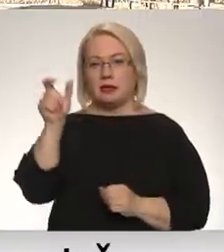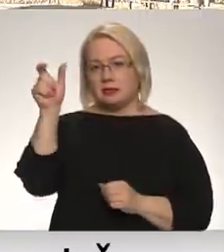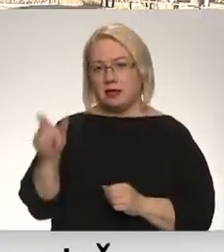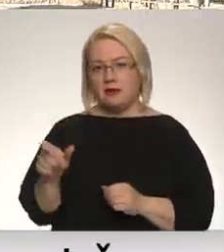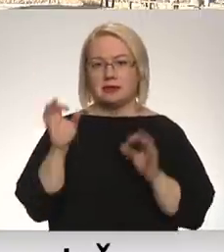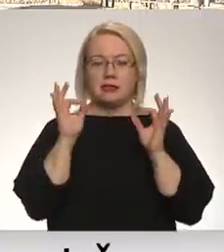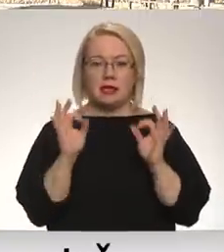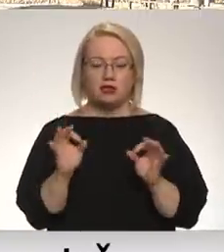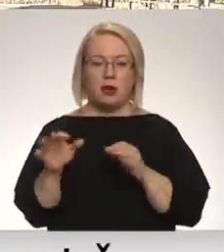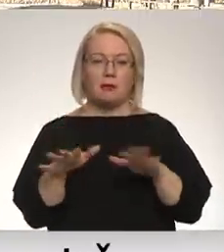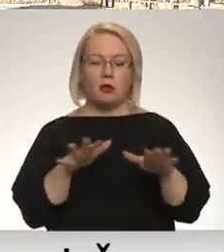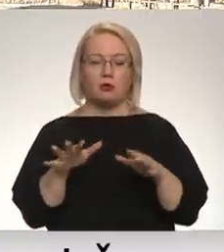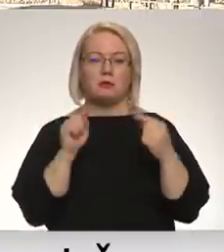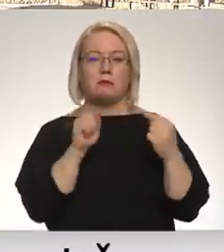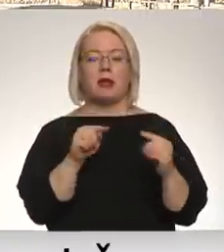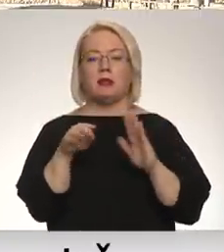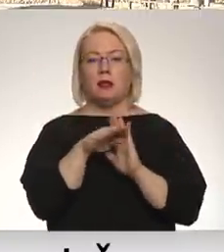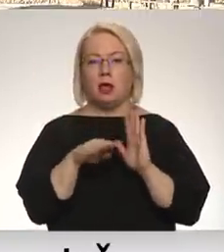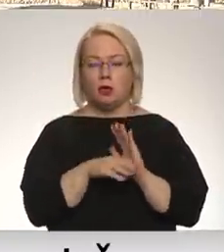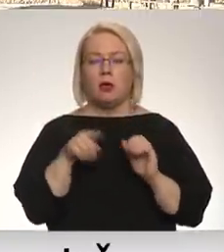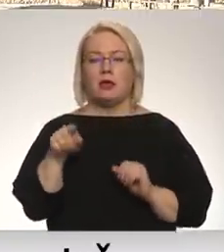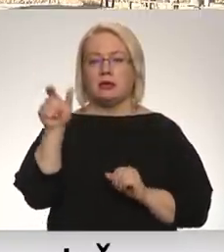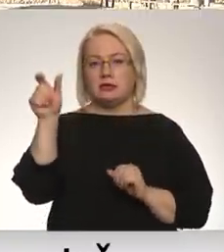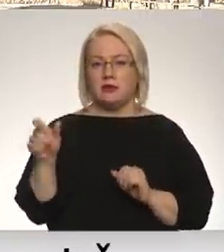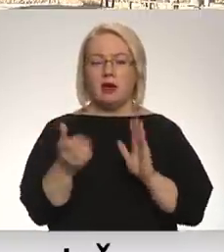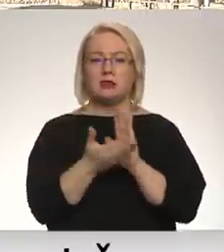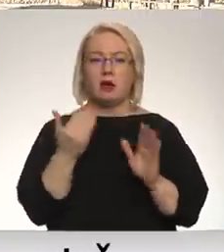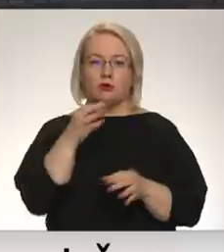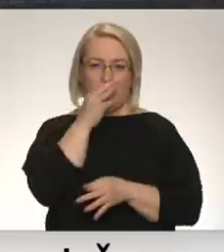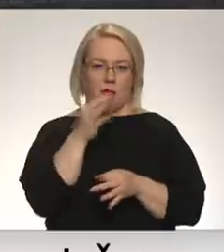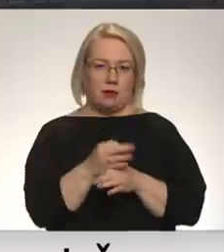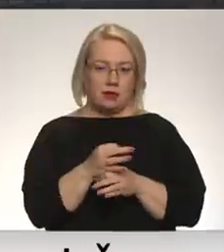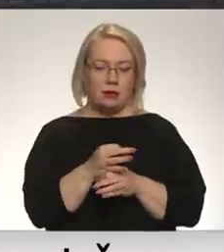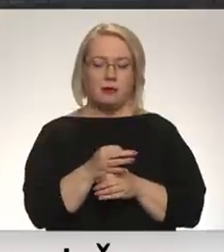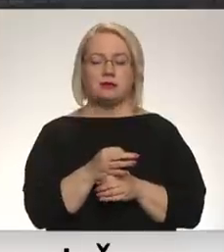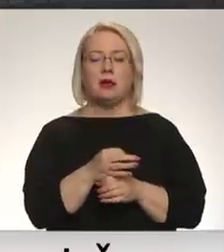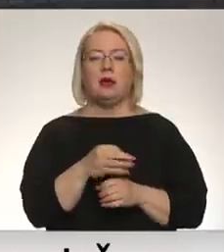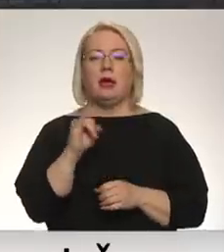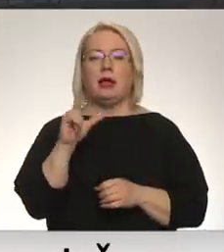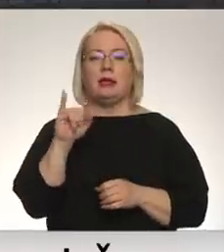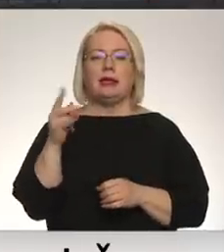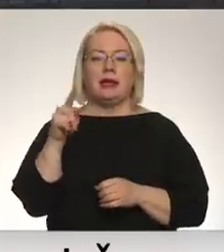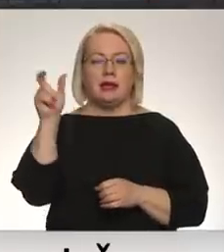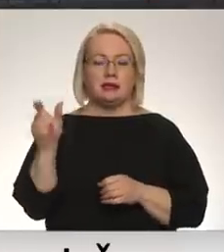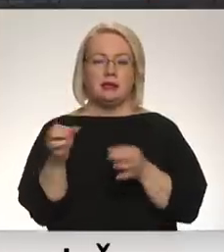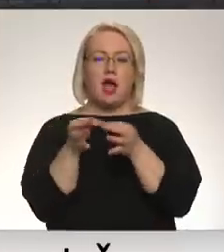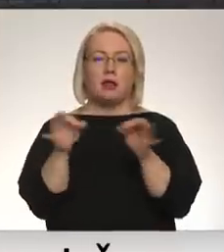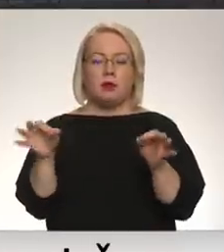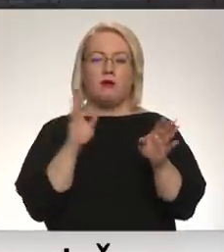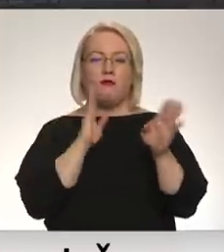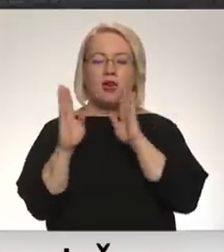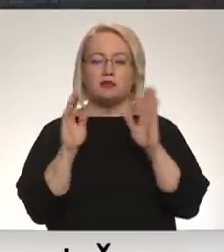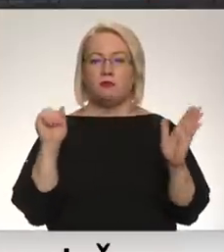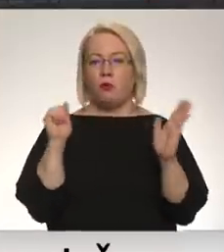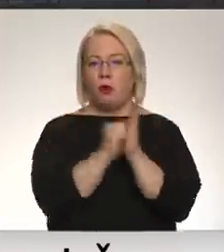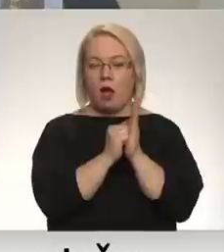tiešām ir rīkojusies pretlikumīgi, šīta persona tiks sākt arī pie atbildības. Drīz viena Aleksandrs Iļģins tik atbrīvots un Facebook vietnē